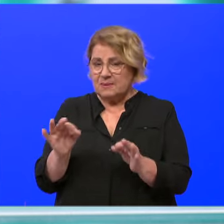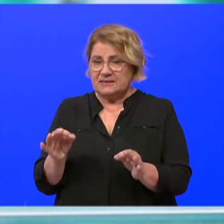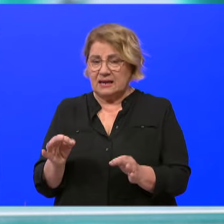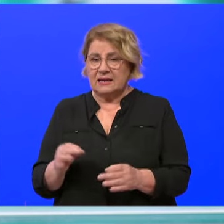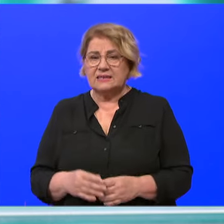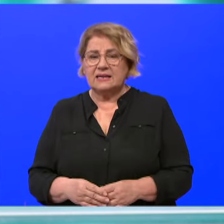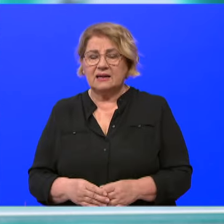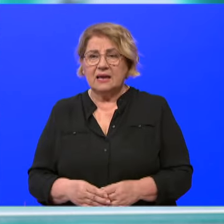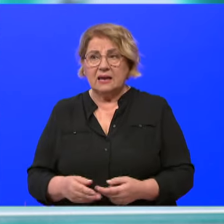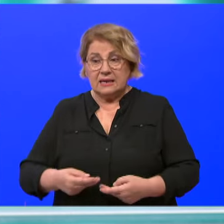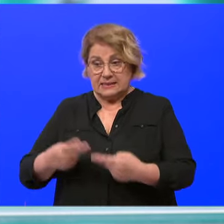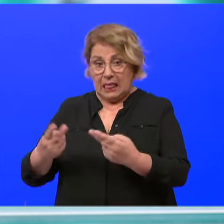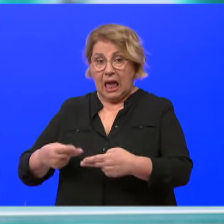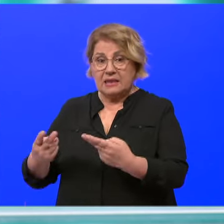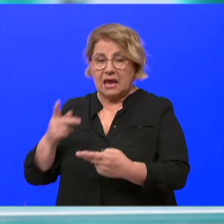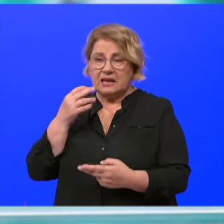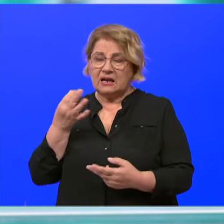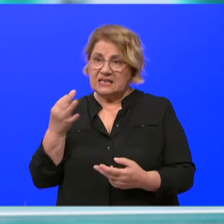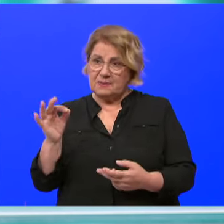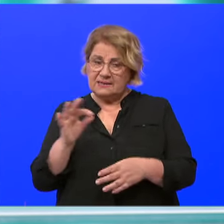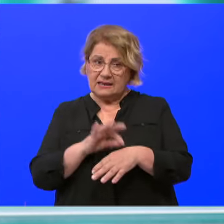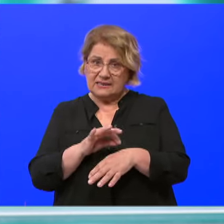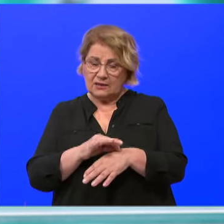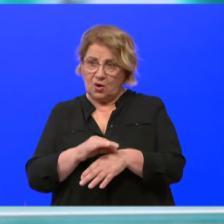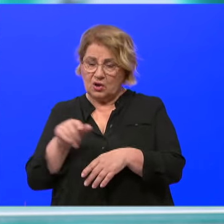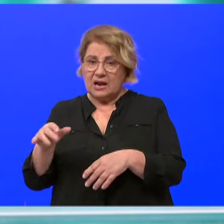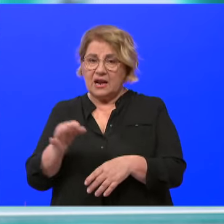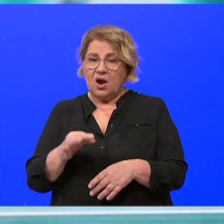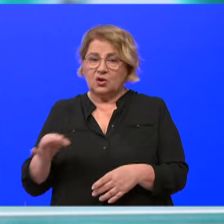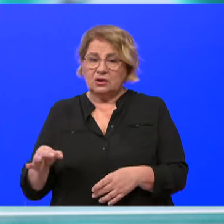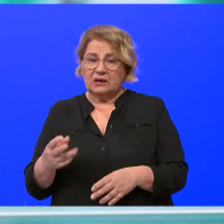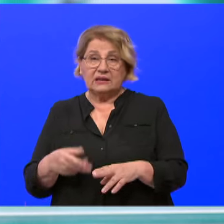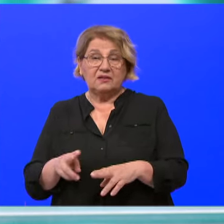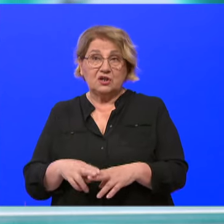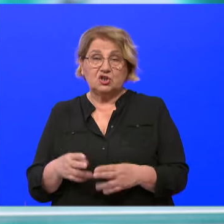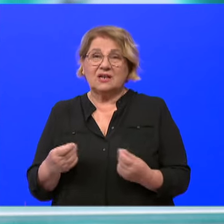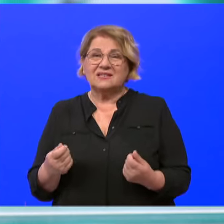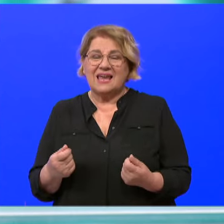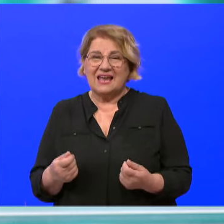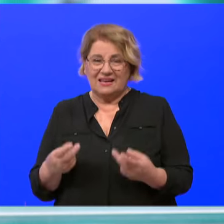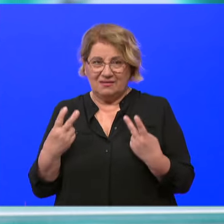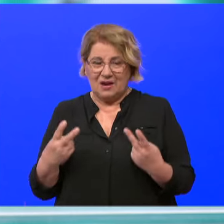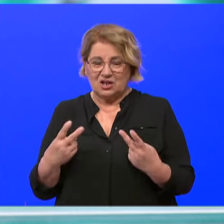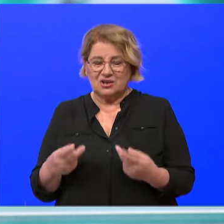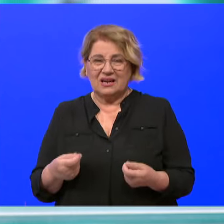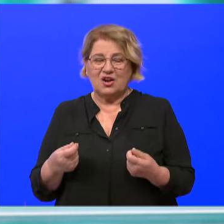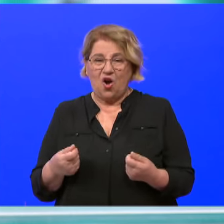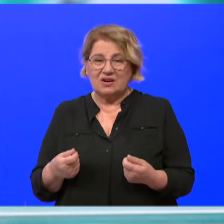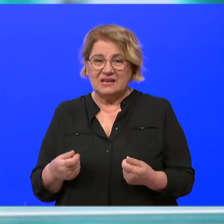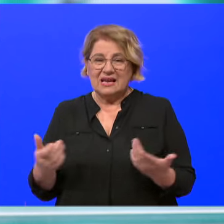na otoke. Ali najvažnije, jer tada više cijenite novac, najvažnije je kad